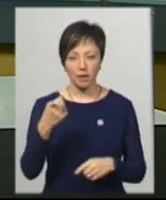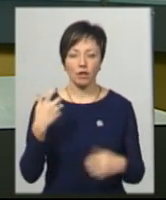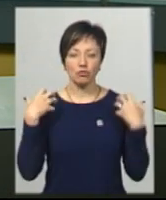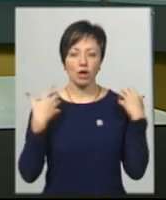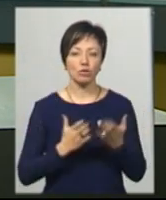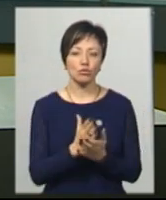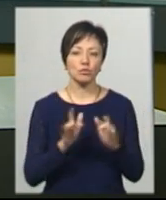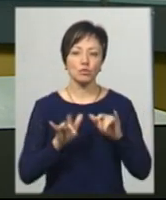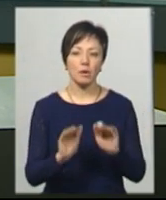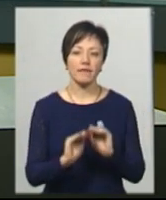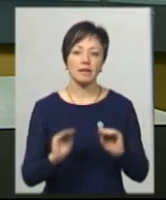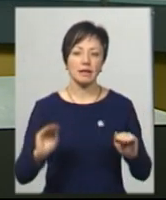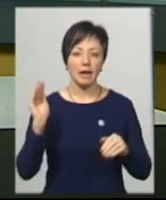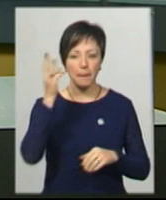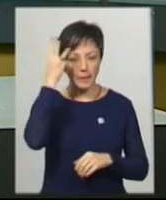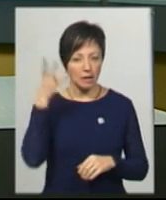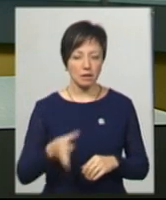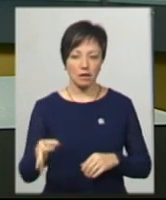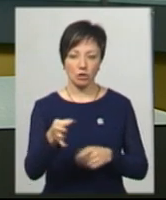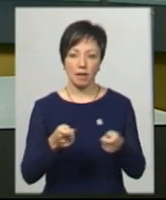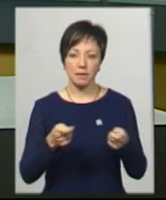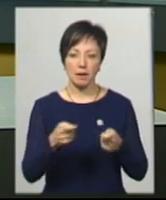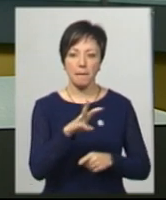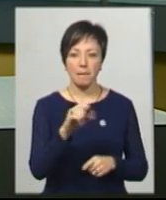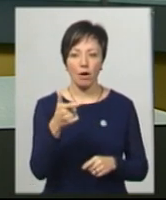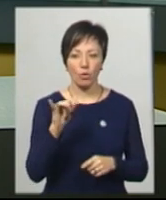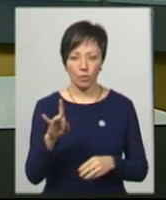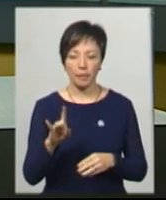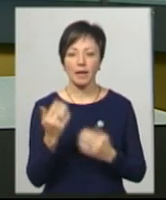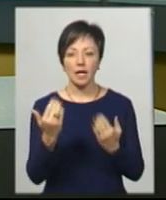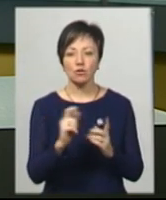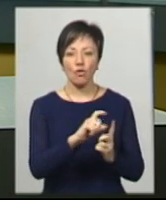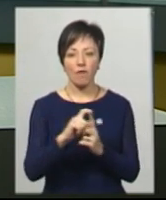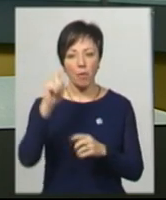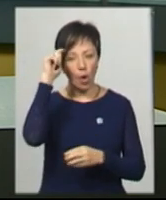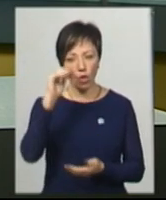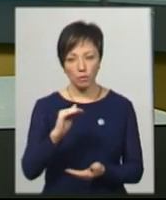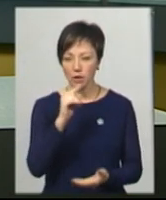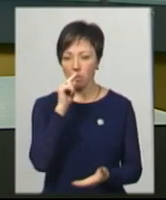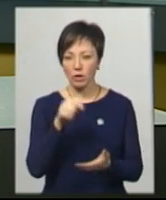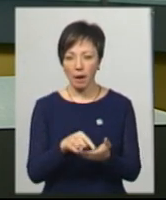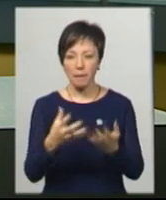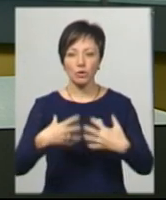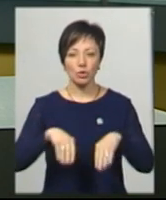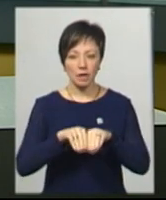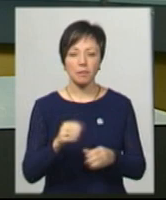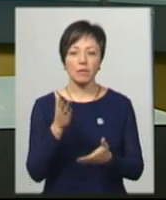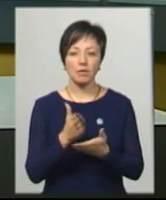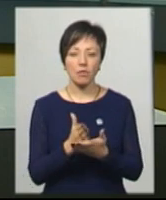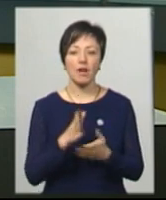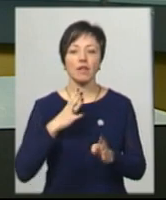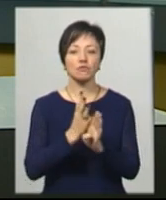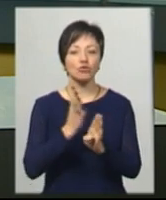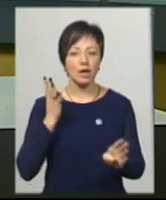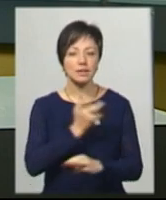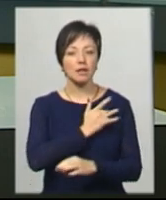служби у справах дітей Хмельницької обладнередміністрації Ніна Магор. За її словами, хлопчик потрапив до родини, яка перебувала в черзі